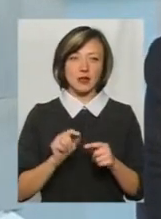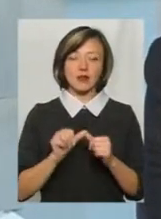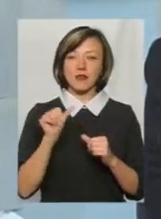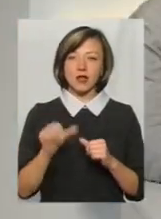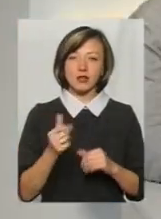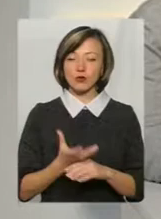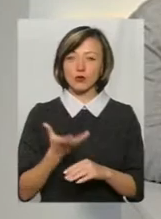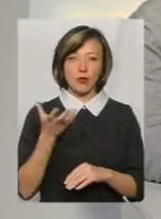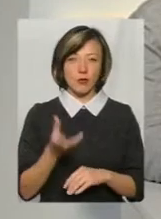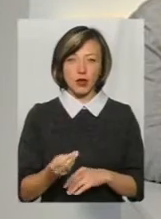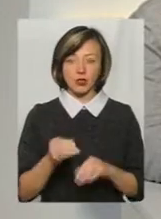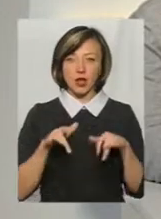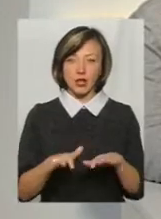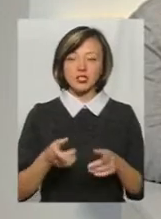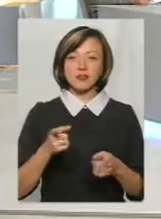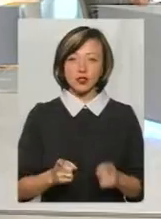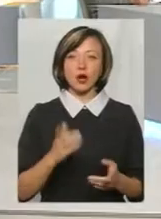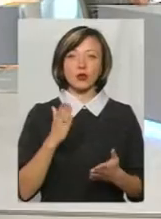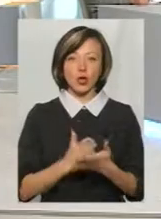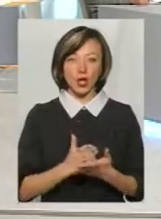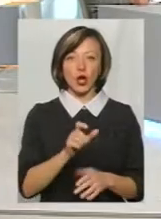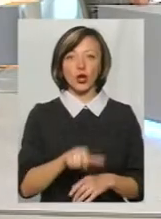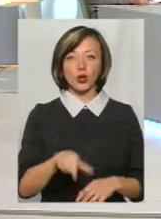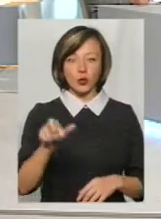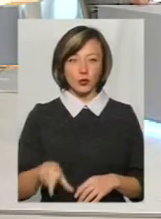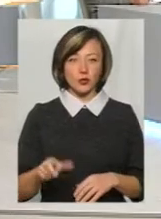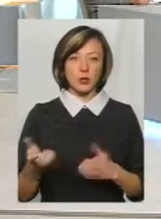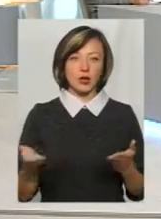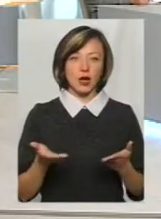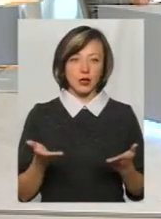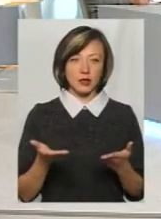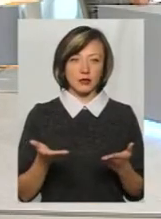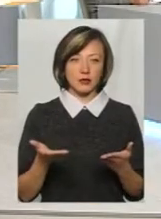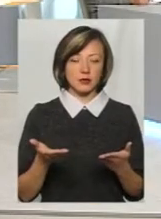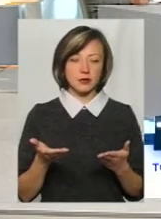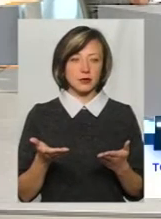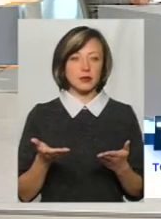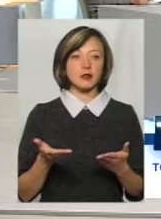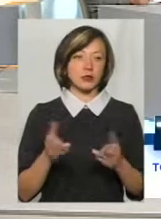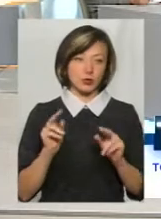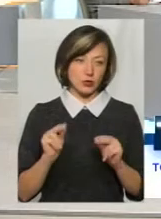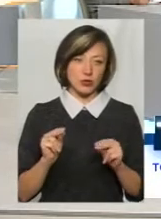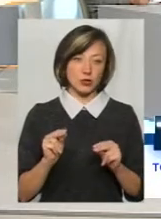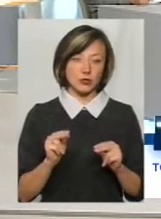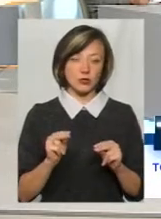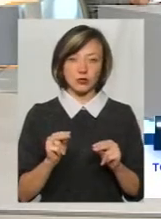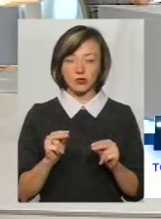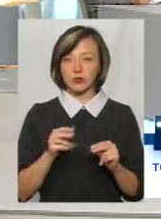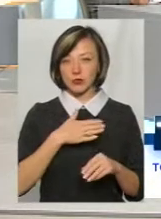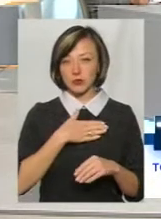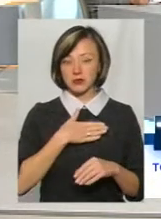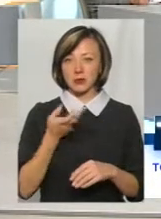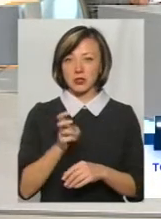проплачена акція. Звичайно, там є люди, які від щирого серця прийшли на